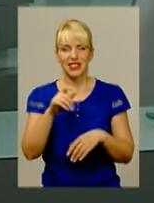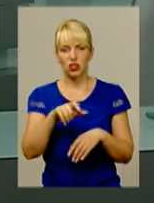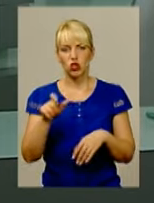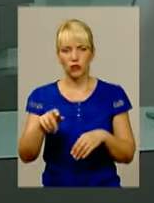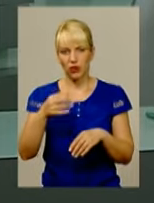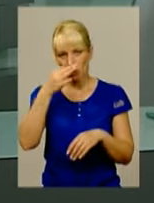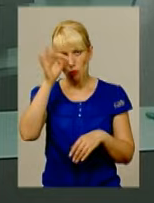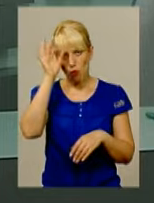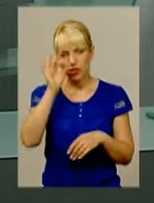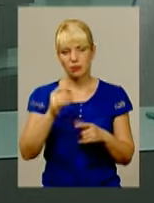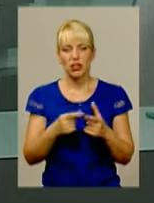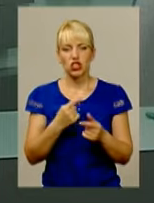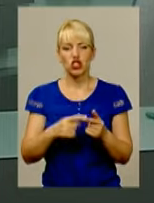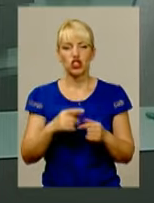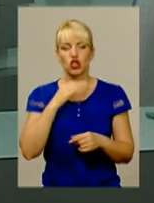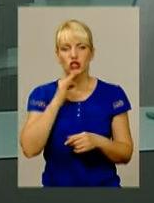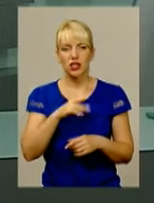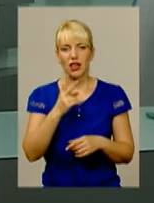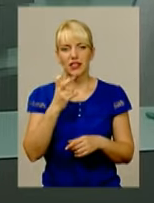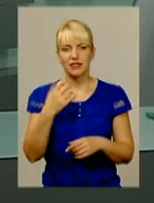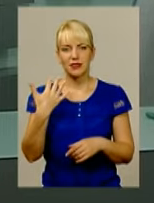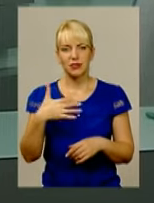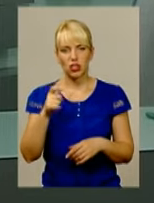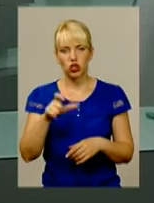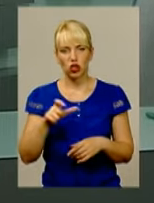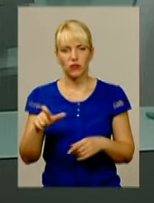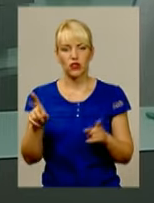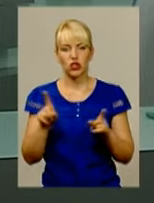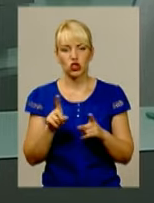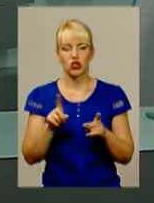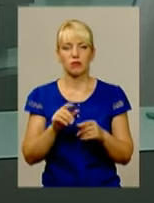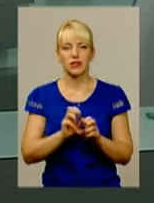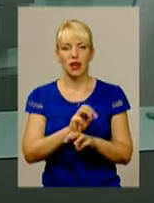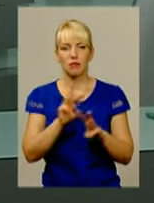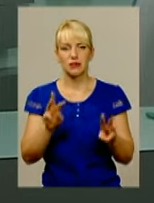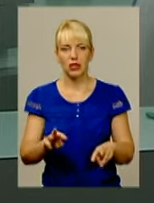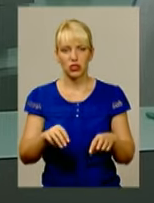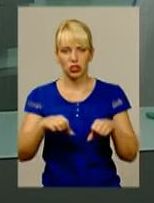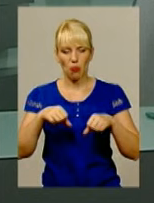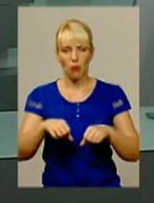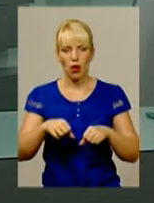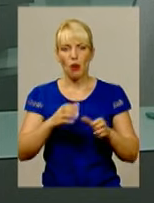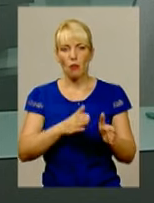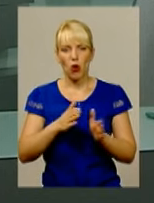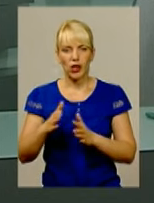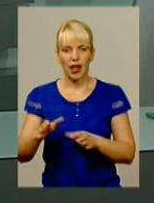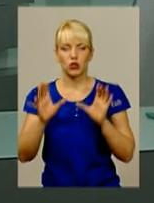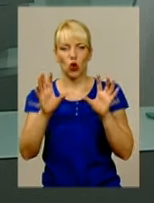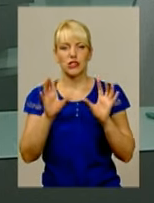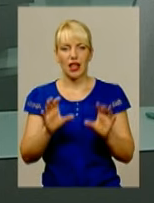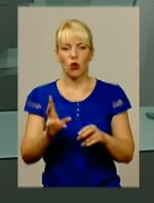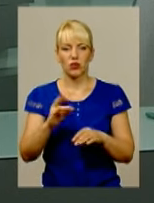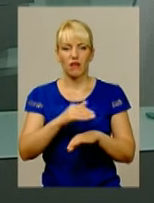чи достатньо 2,5 сотень людей для того, щоб забезпечити порядок, законність на вулицях